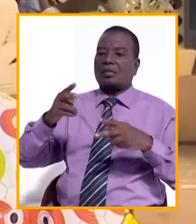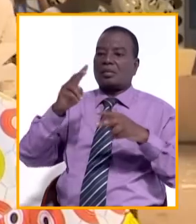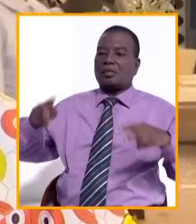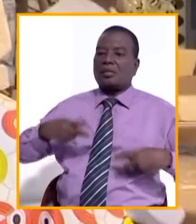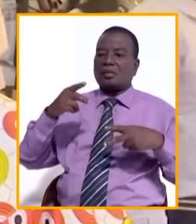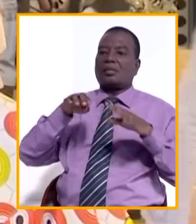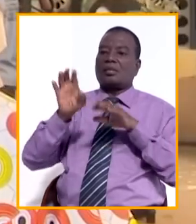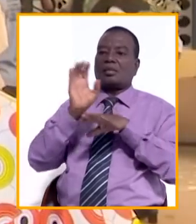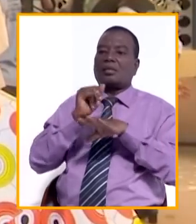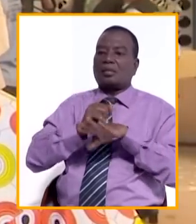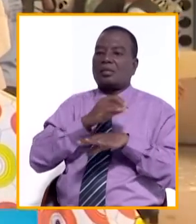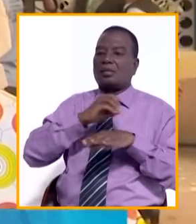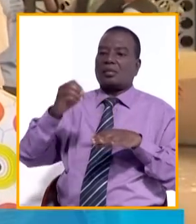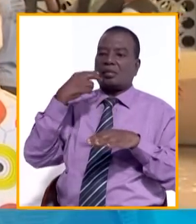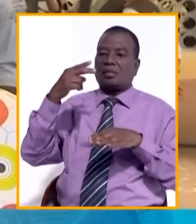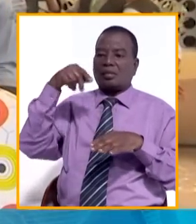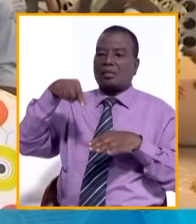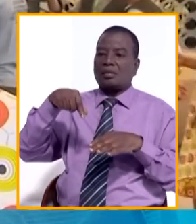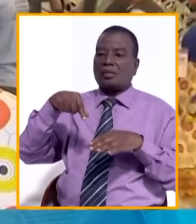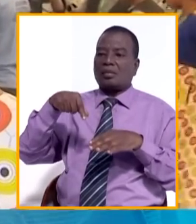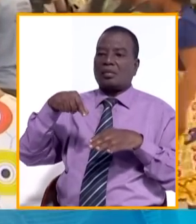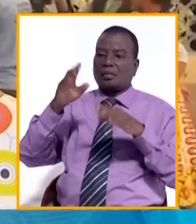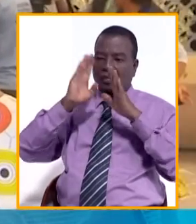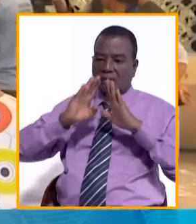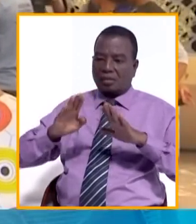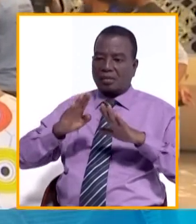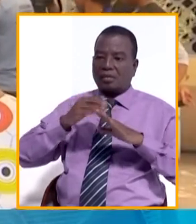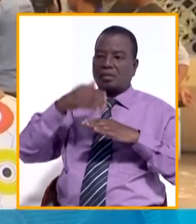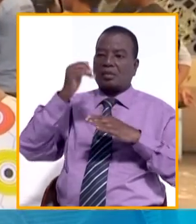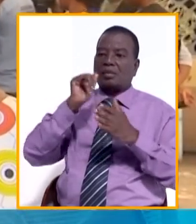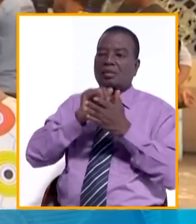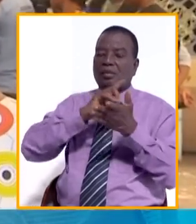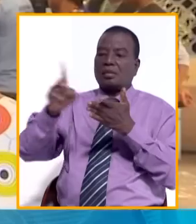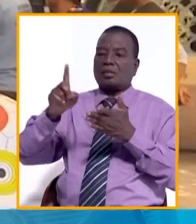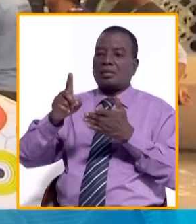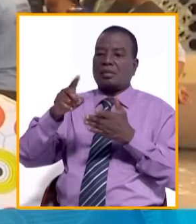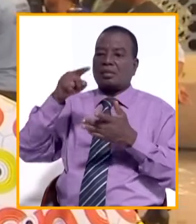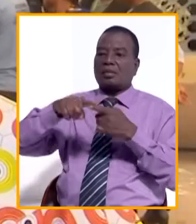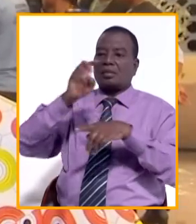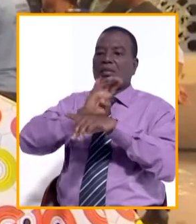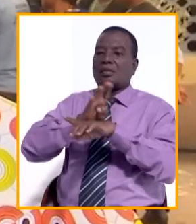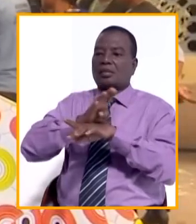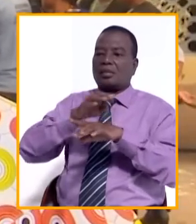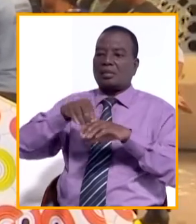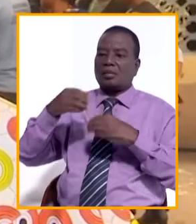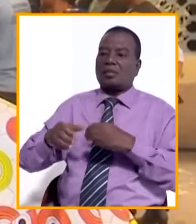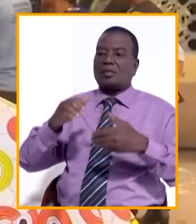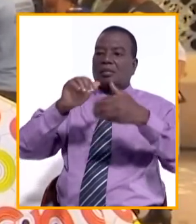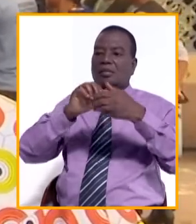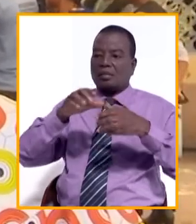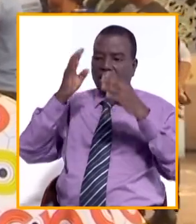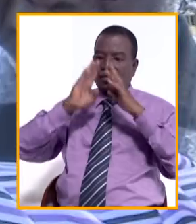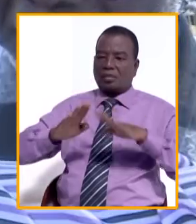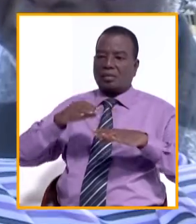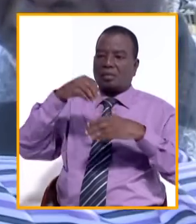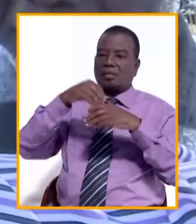'Ivoire. On est très heureux de cela, on est convaincus que les prières de nos évêques après cette semaine qui va passer à Boaké vont encore consolider la paix